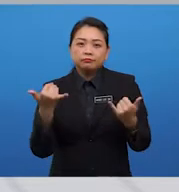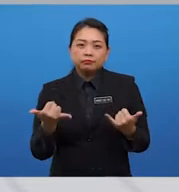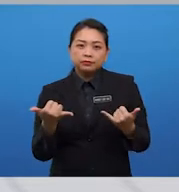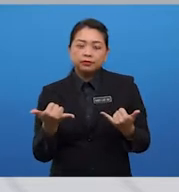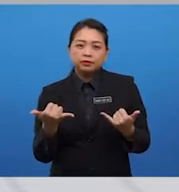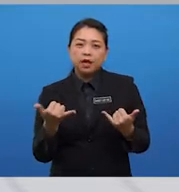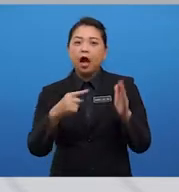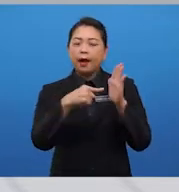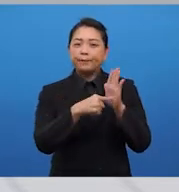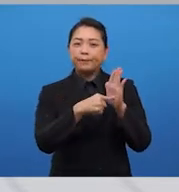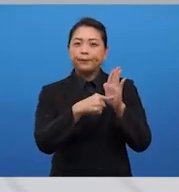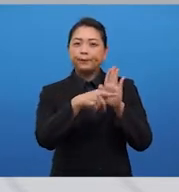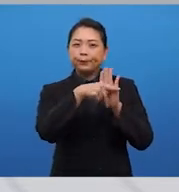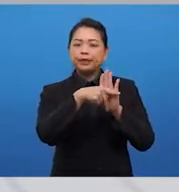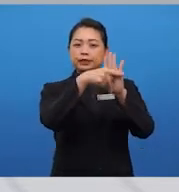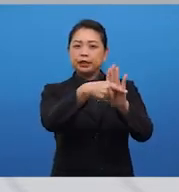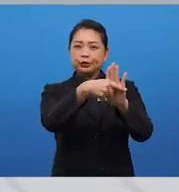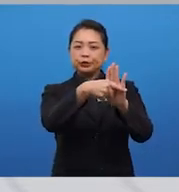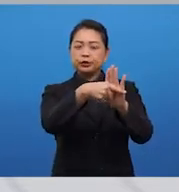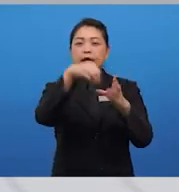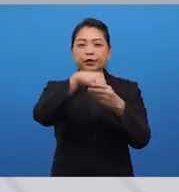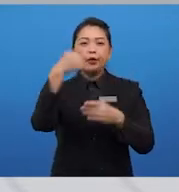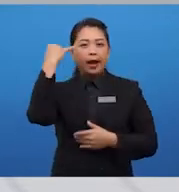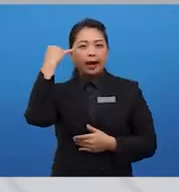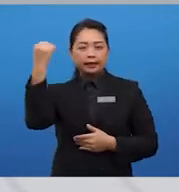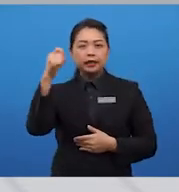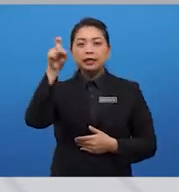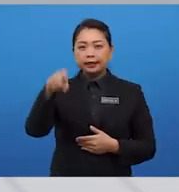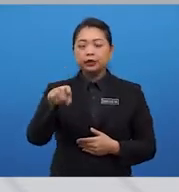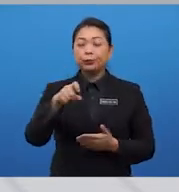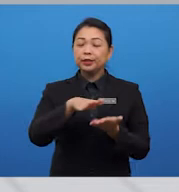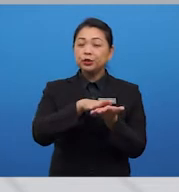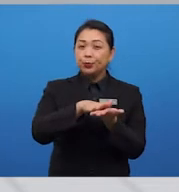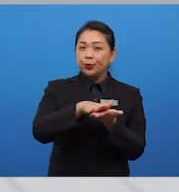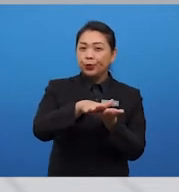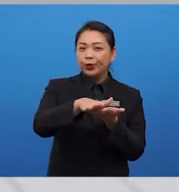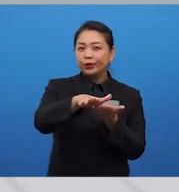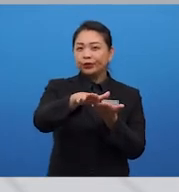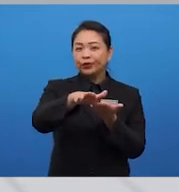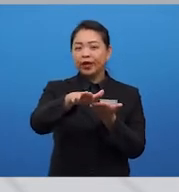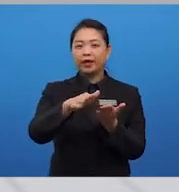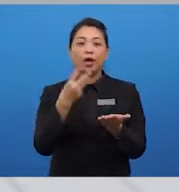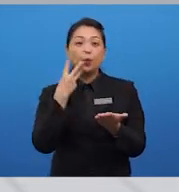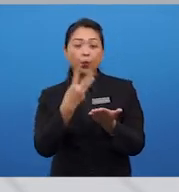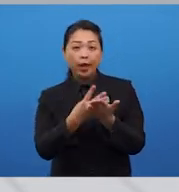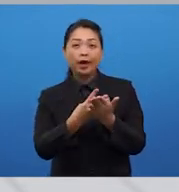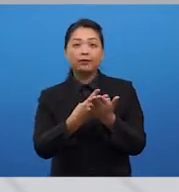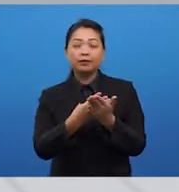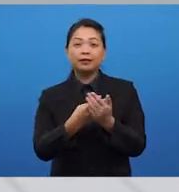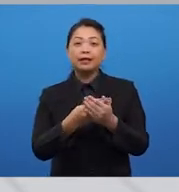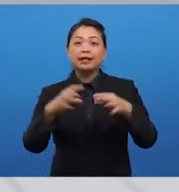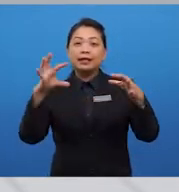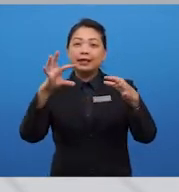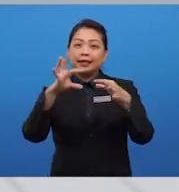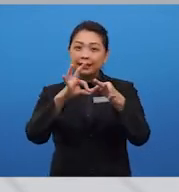Now, a presentation of ideas in your essay needs to be smooth and well-linked. and